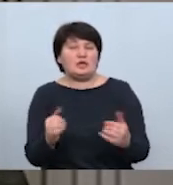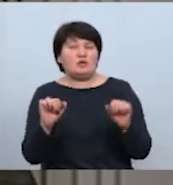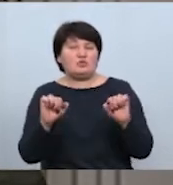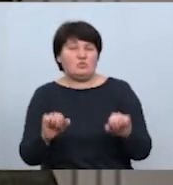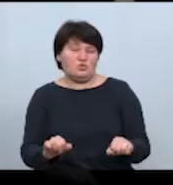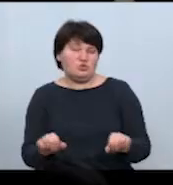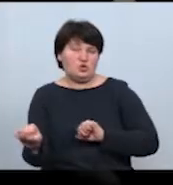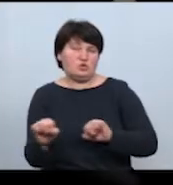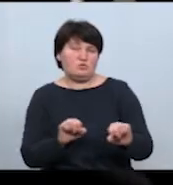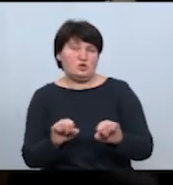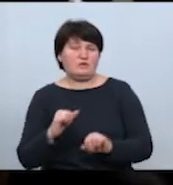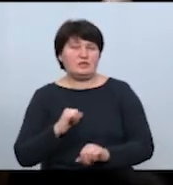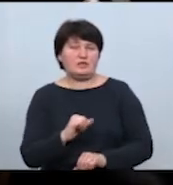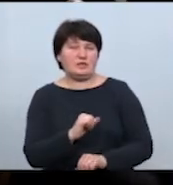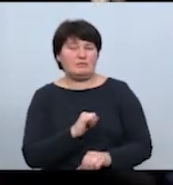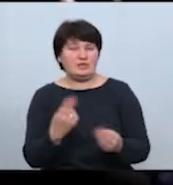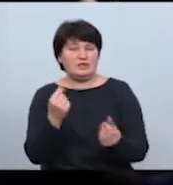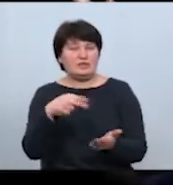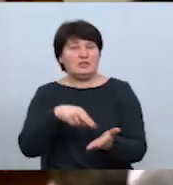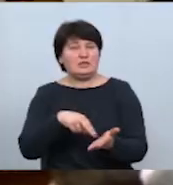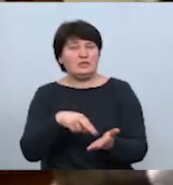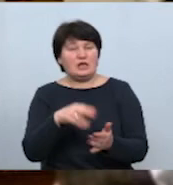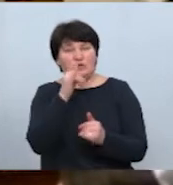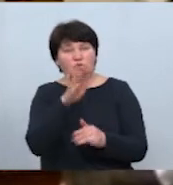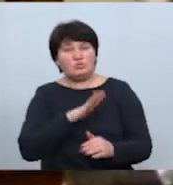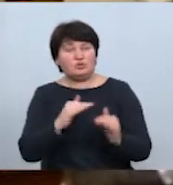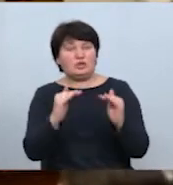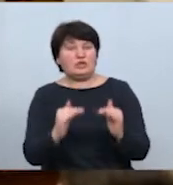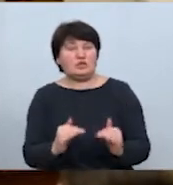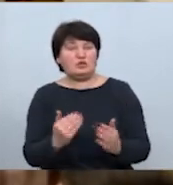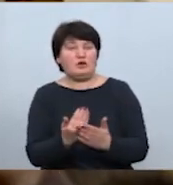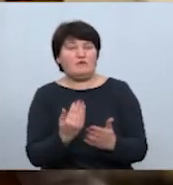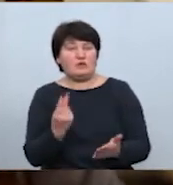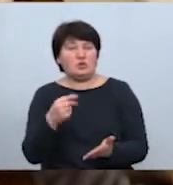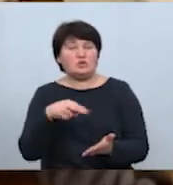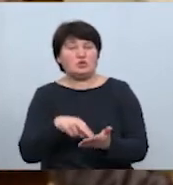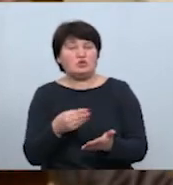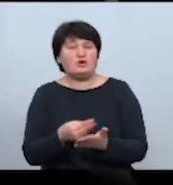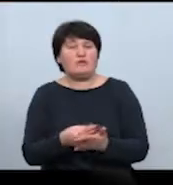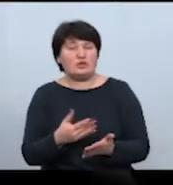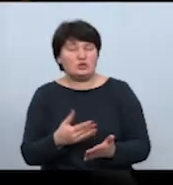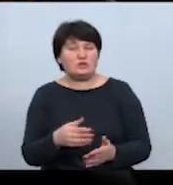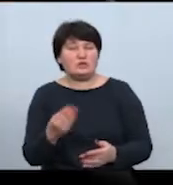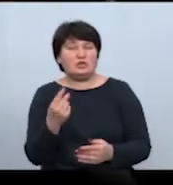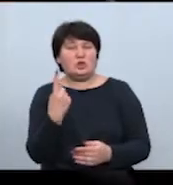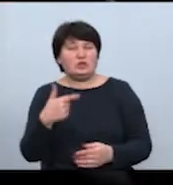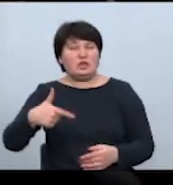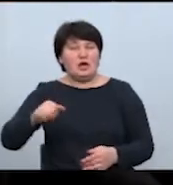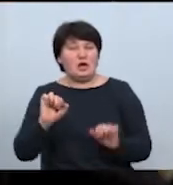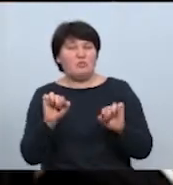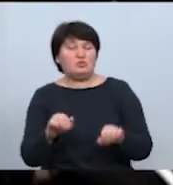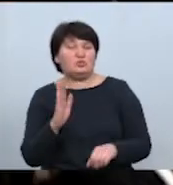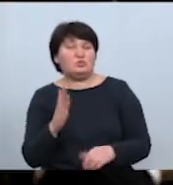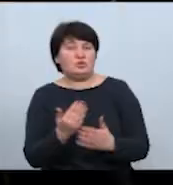розпоряджуватись. Ціна на продаж землі не може бути нижчою від її оціночної вартості. Ціна за гектар землі може колуватись